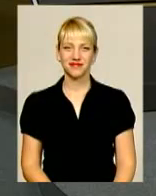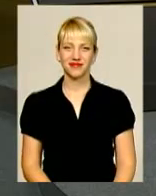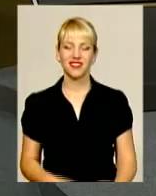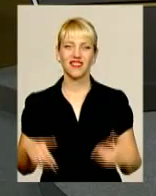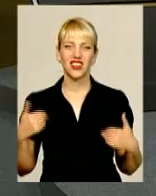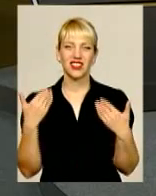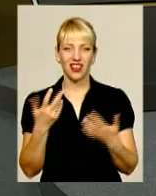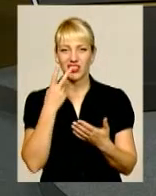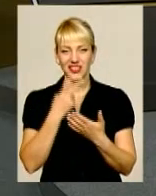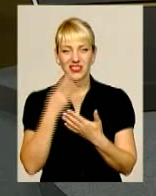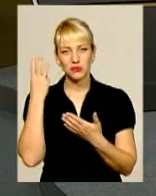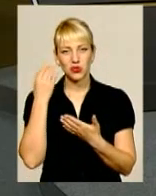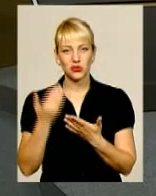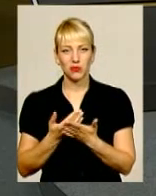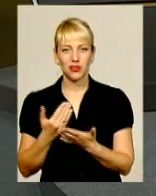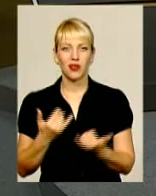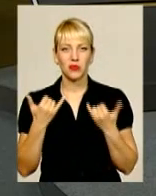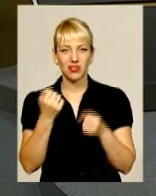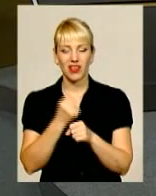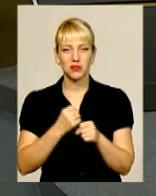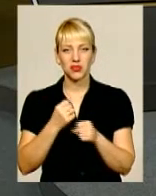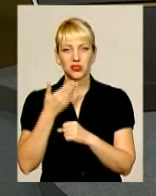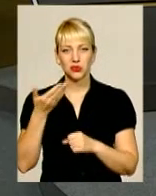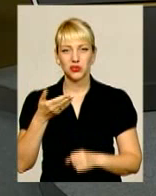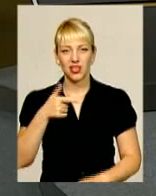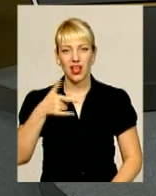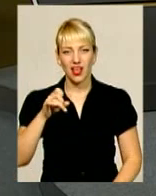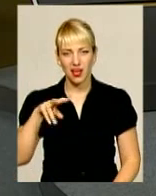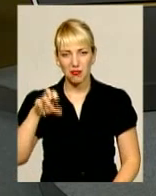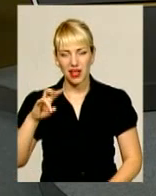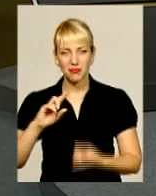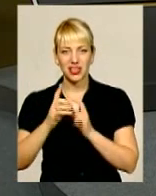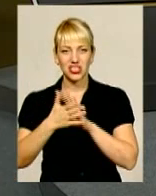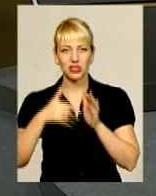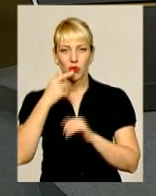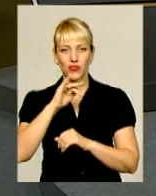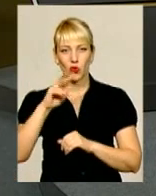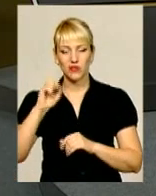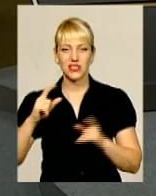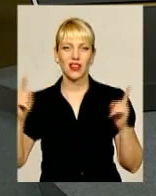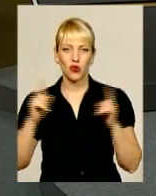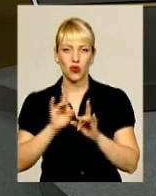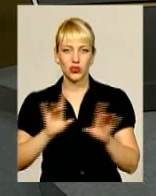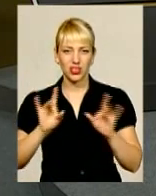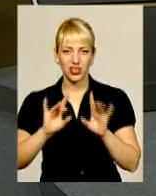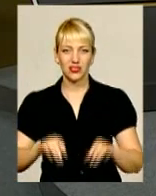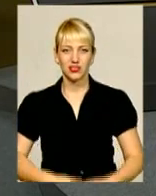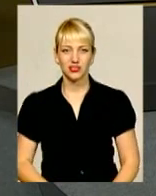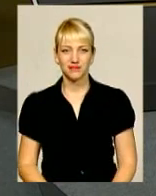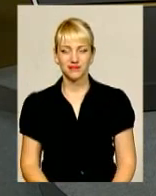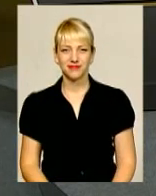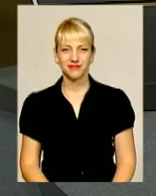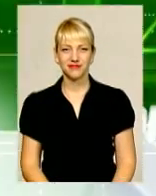Вітаю в ефірі Подільська панорама. У студії працюють Анна Герман та Оксана Фіновська. Далі дивіться короткий анонс випуску.